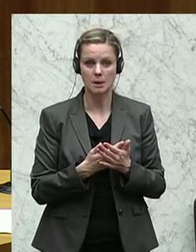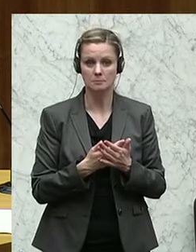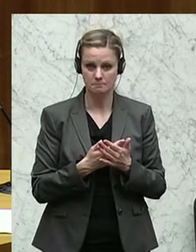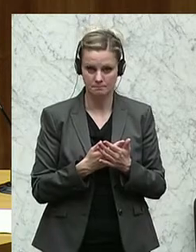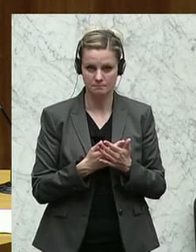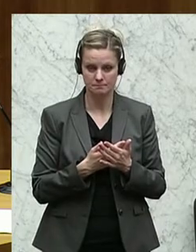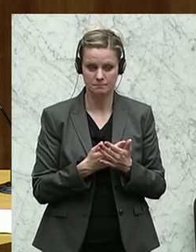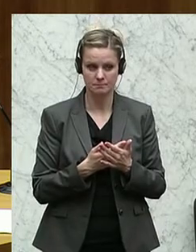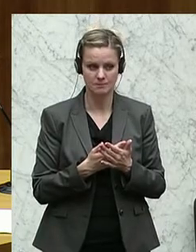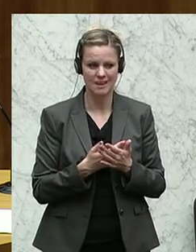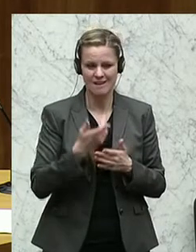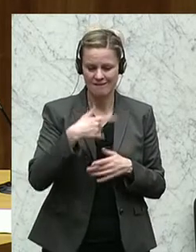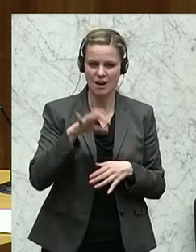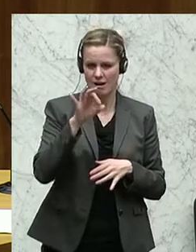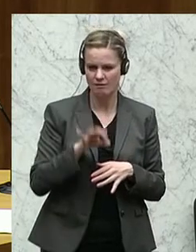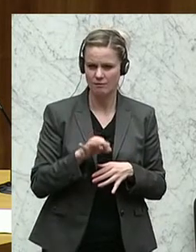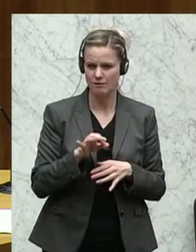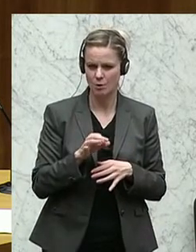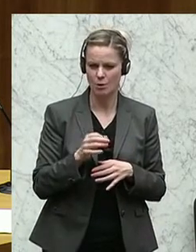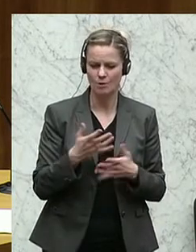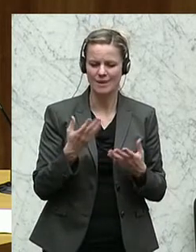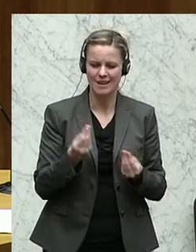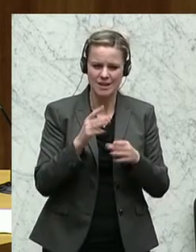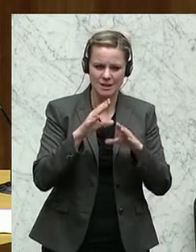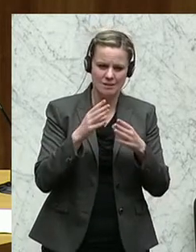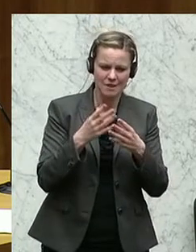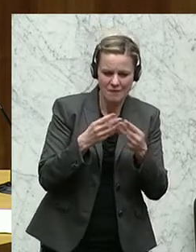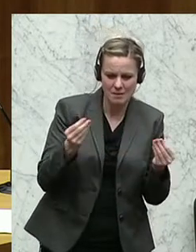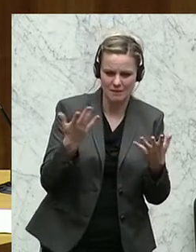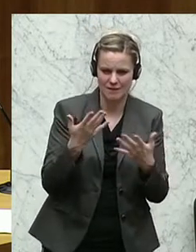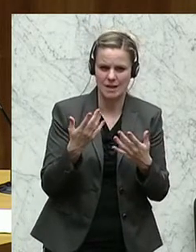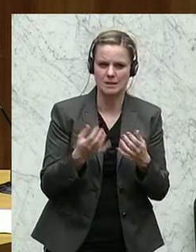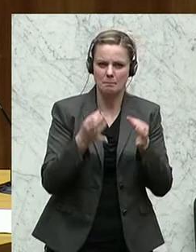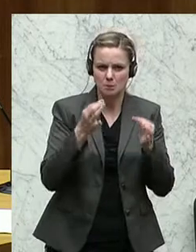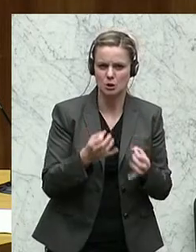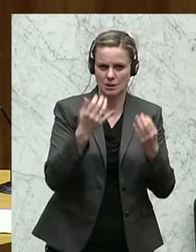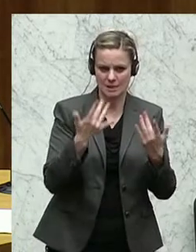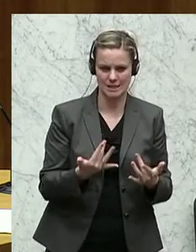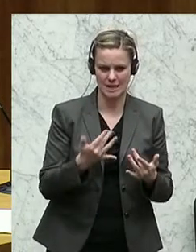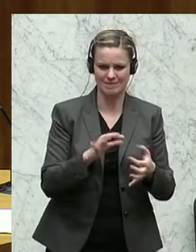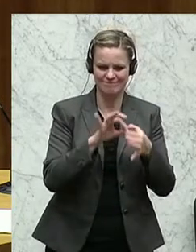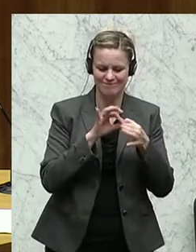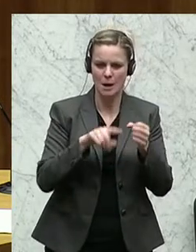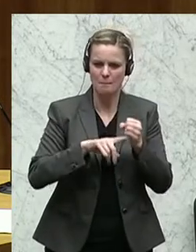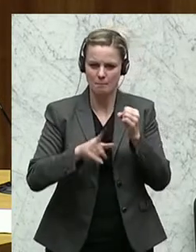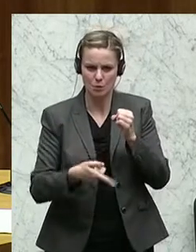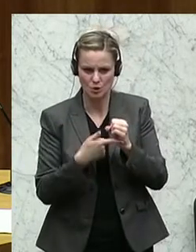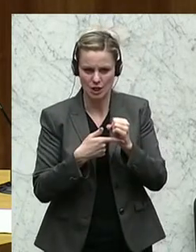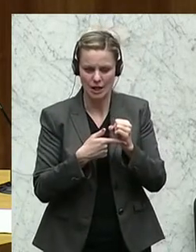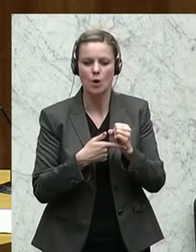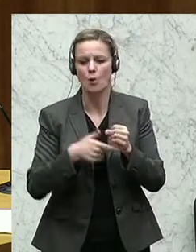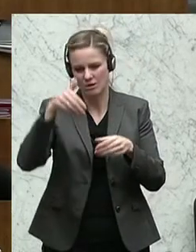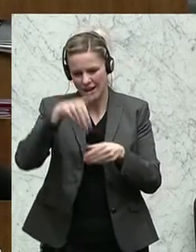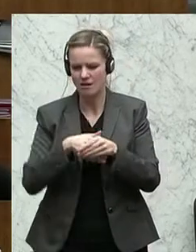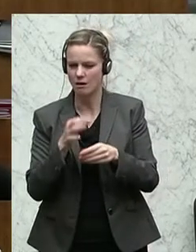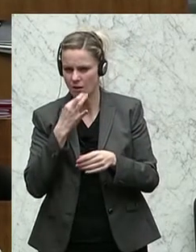vermissen wir Freiheitlichen allerdings noch genauere Zahlen zum dafür vorgesehenen Budget und zu den einzelnen Projekten,